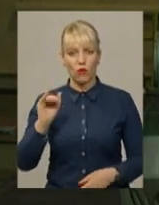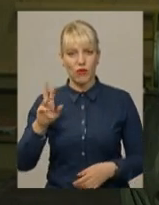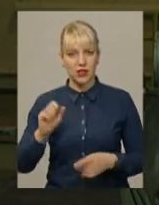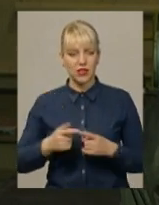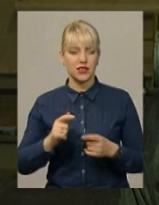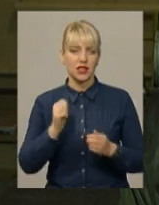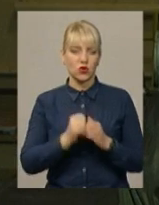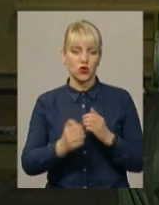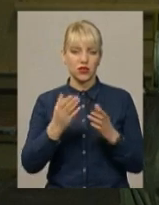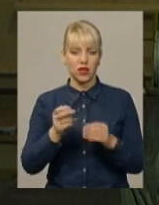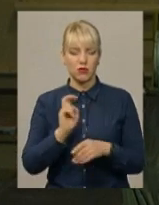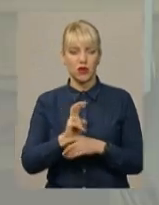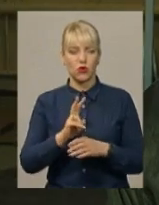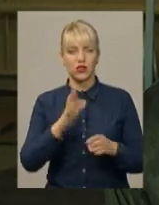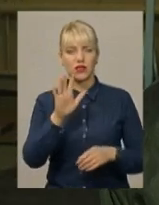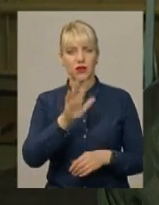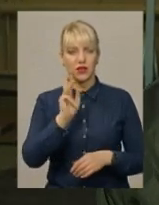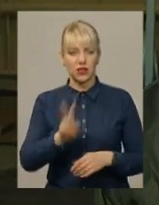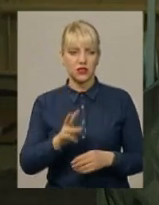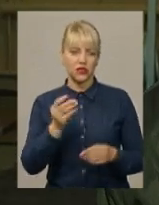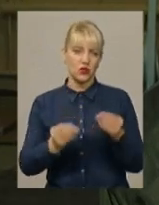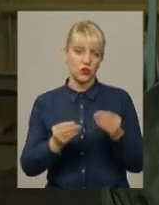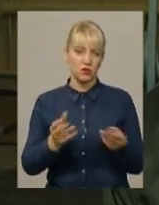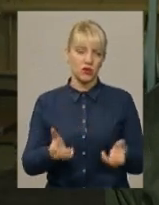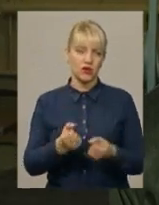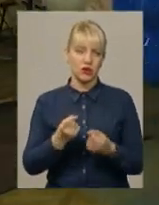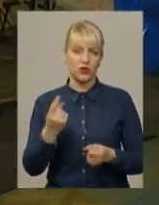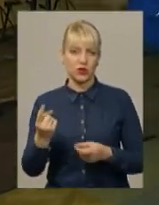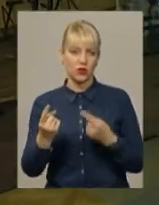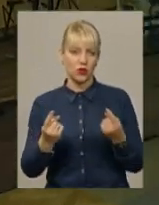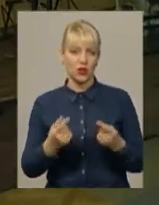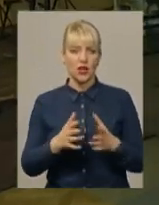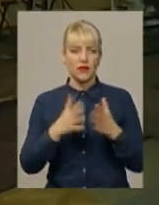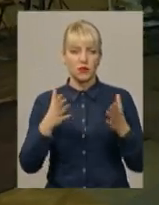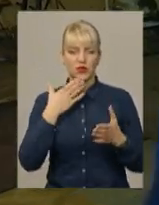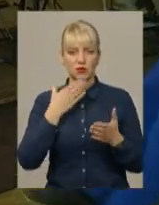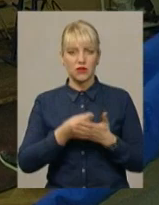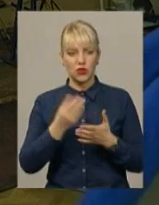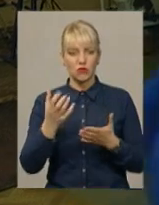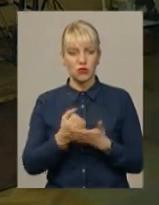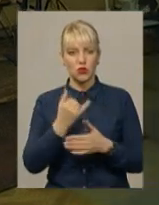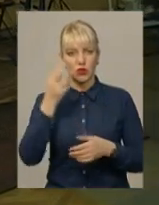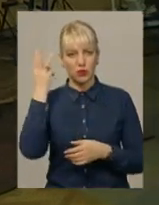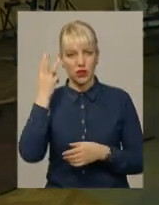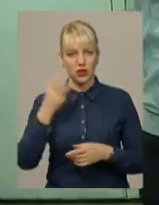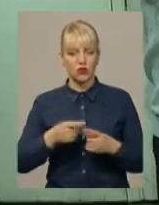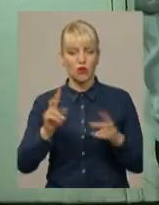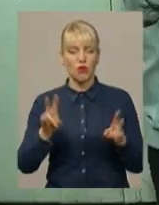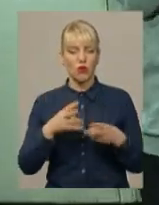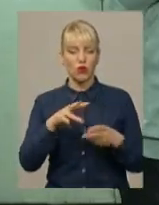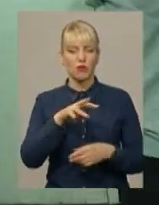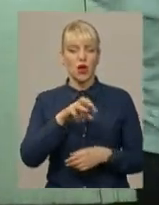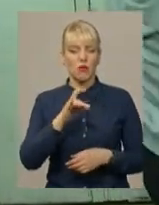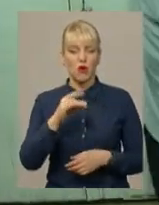приходимо на пів-шосту, шуткуємо, підтримуємо один одного. Найбільшим своїм здобутком у Хмельницькому клубі «Маржі Поділля» вважають